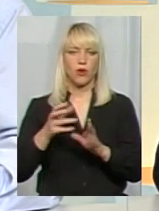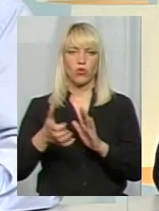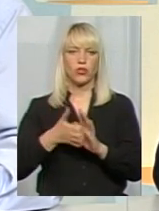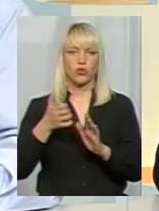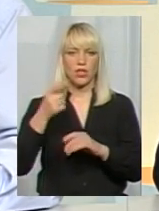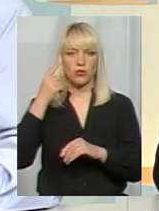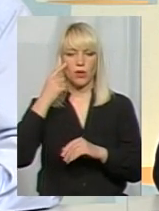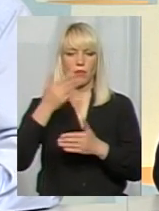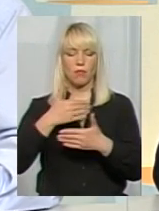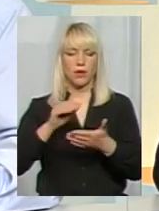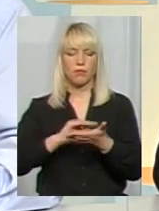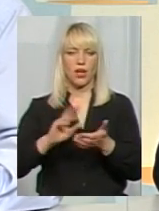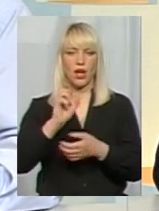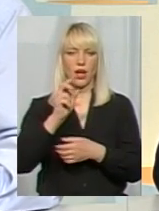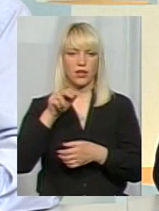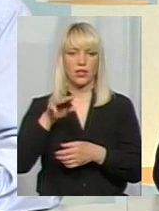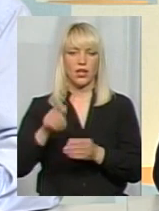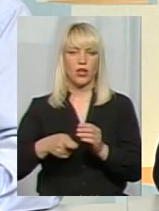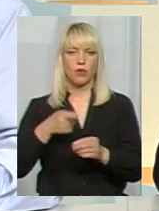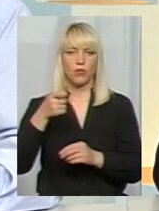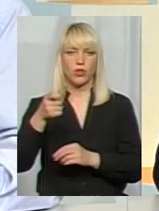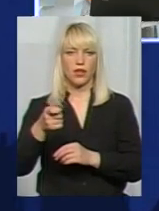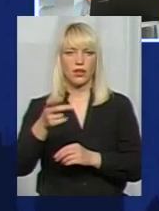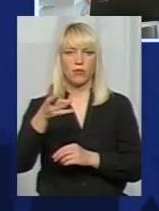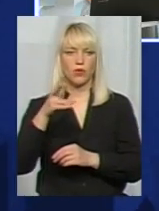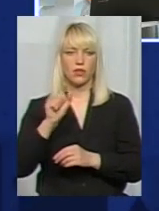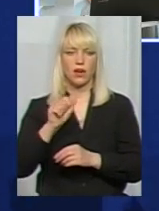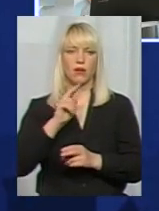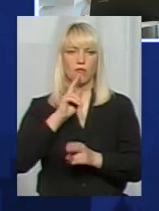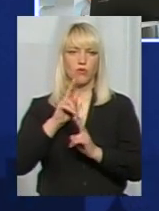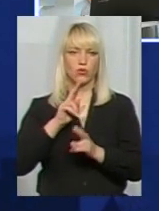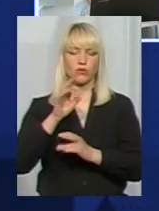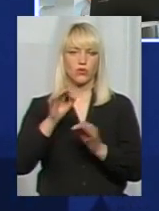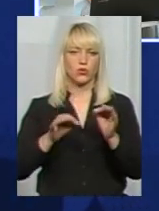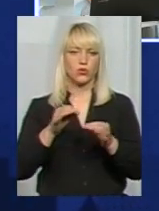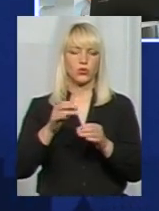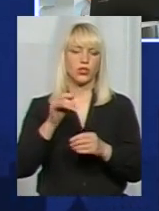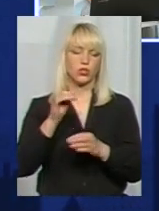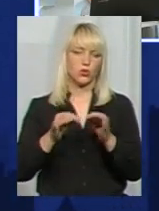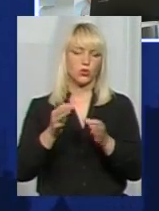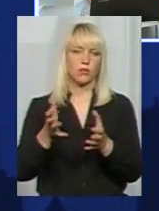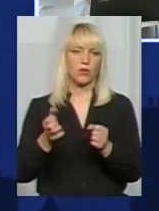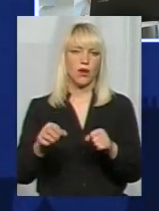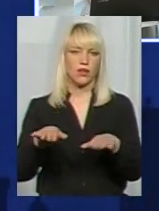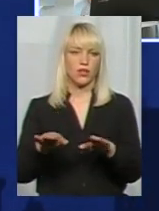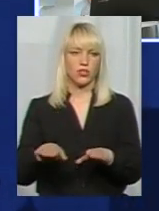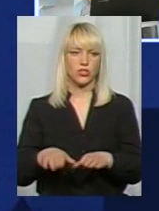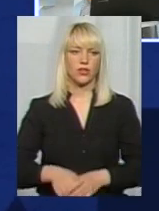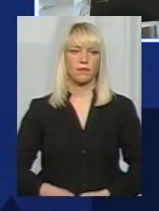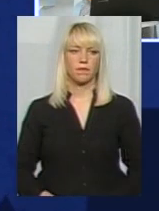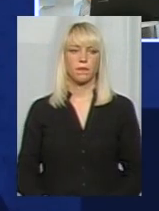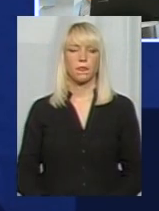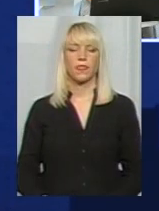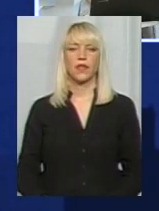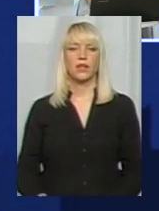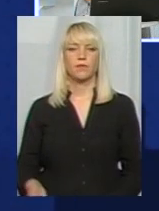ми виносимо акт і подаємо позов до суду. І адміністративний суд приймає рішення. Дякую. І давайте